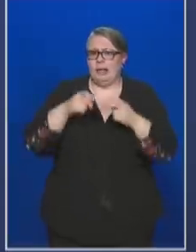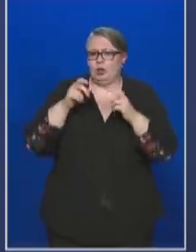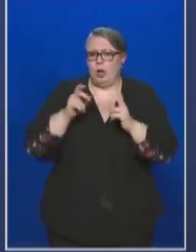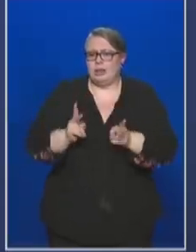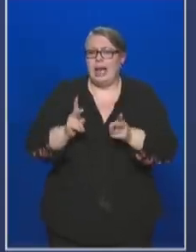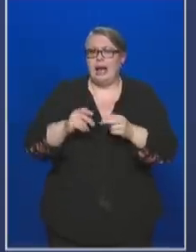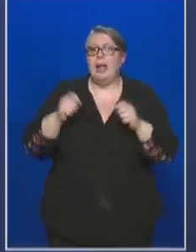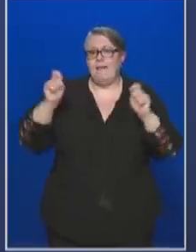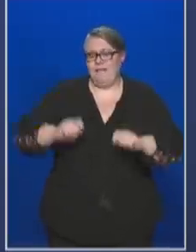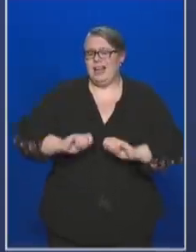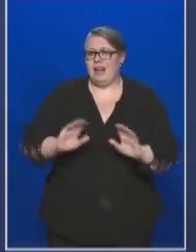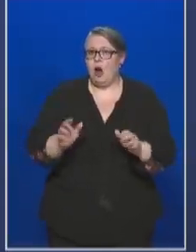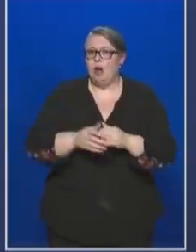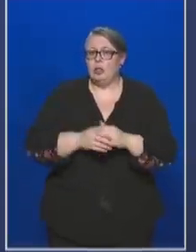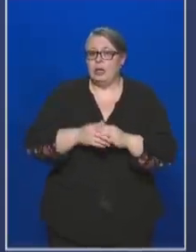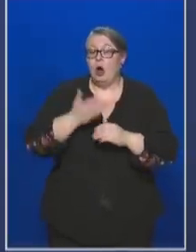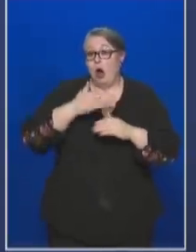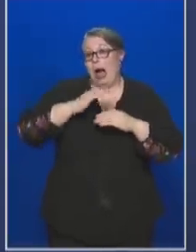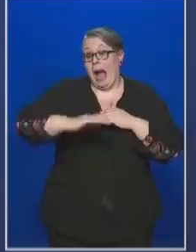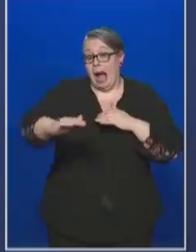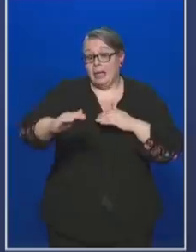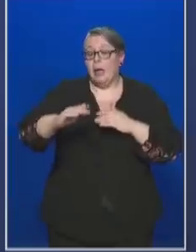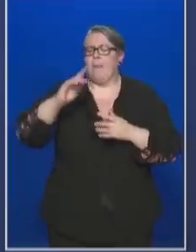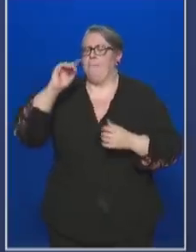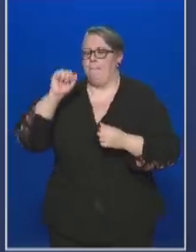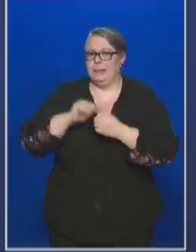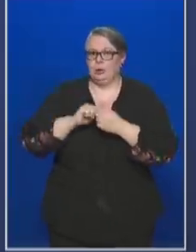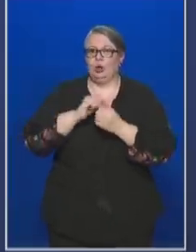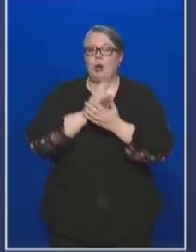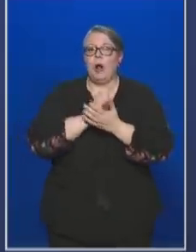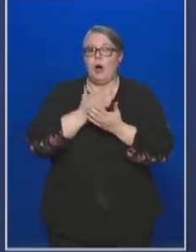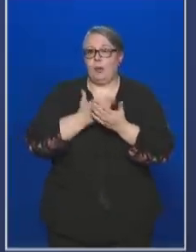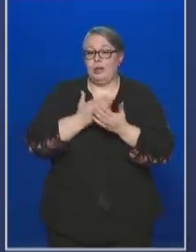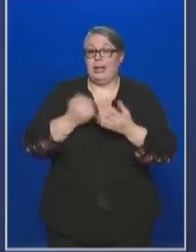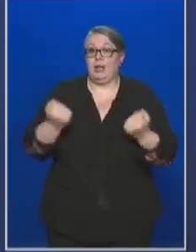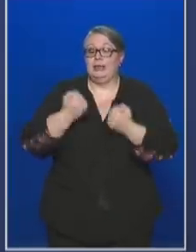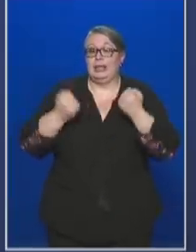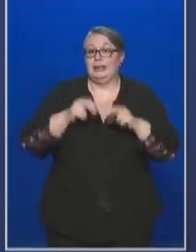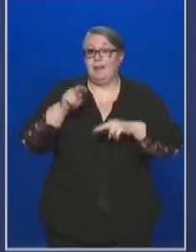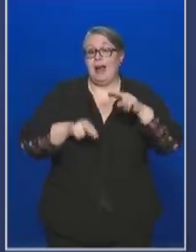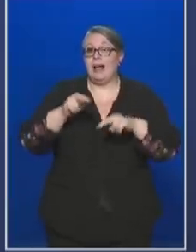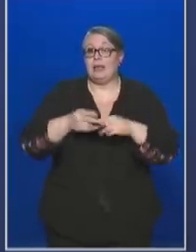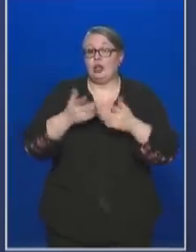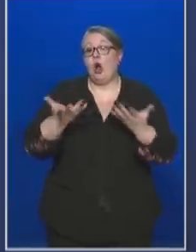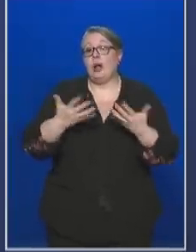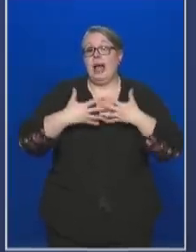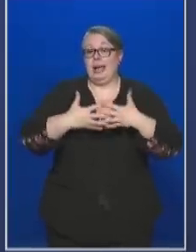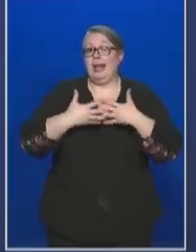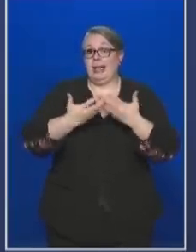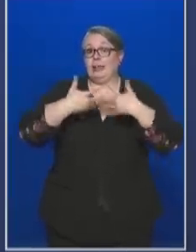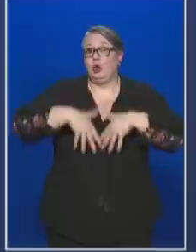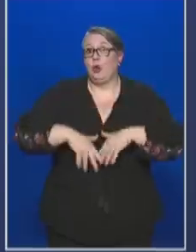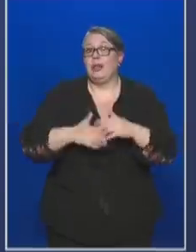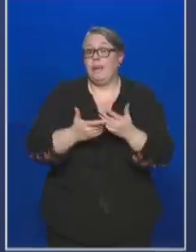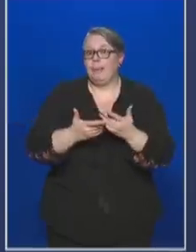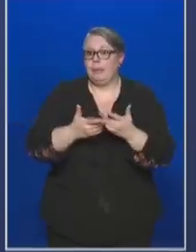kell végrehajtani, hogy az az ágy bizonyosan azt az intenzív ellátást, akár lélegeztetőgéppel